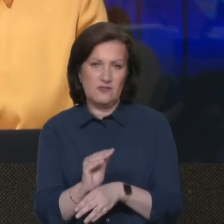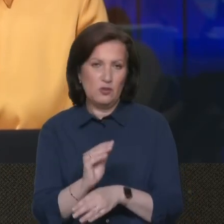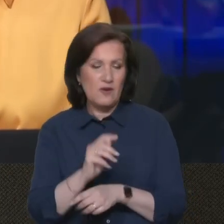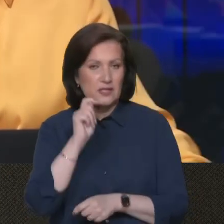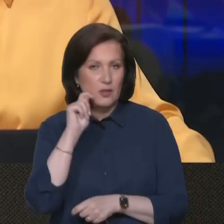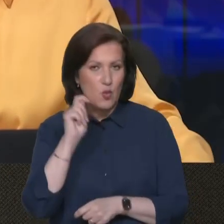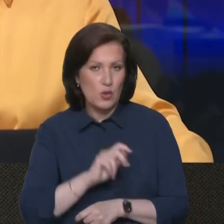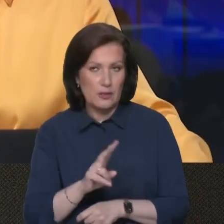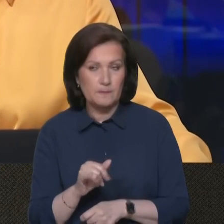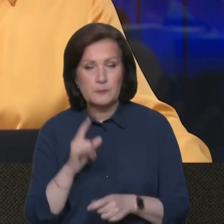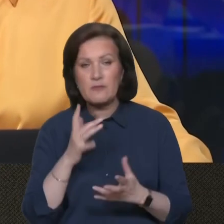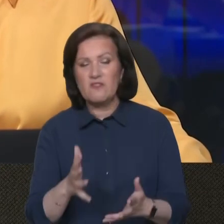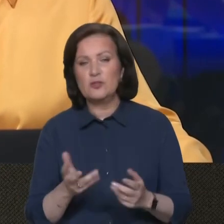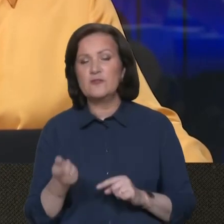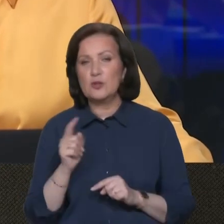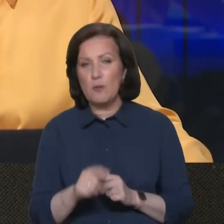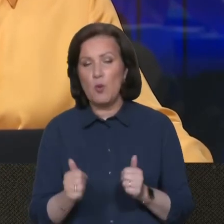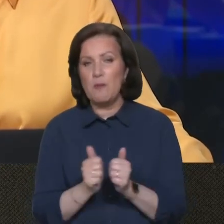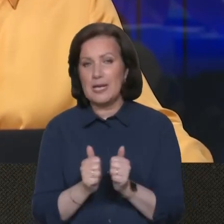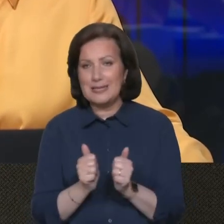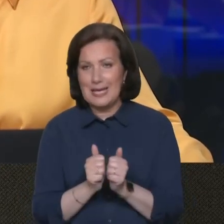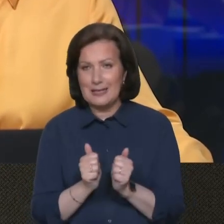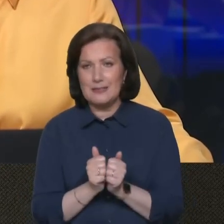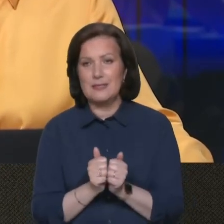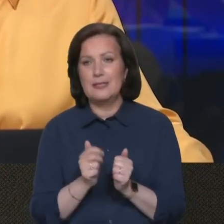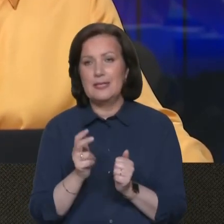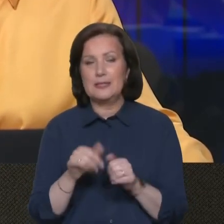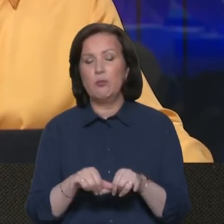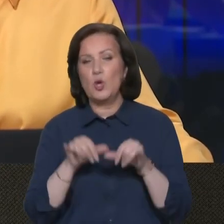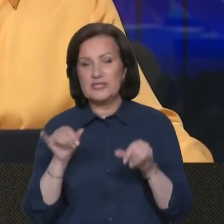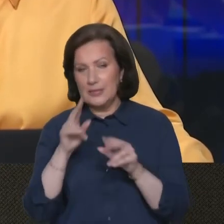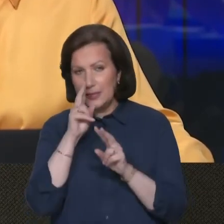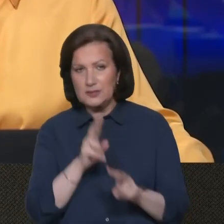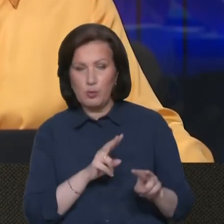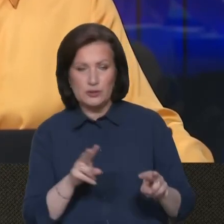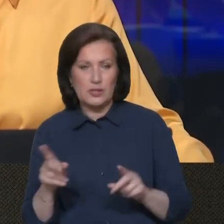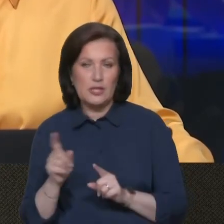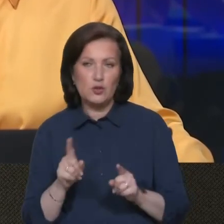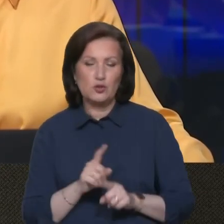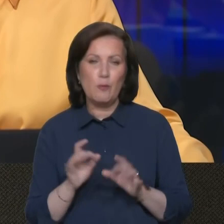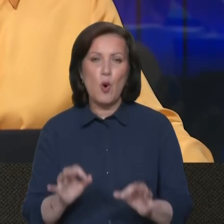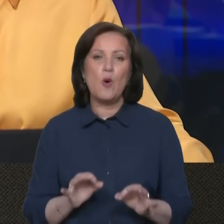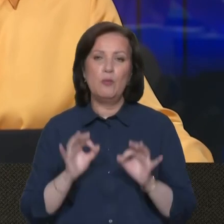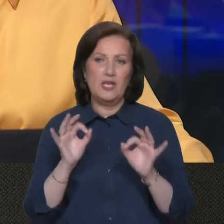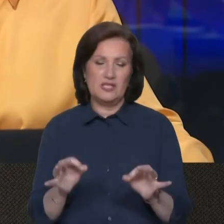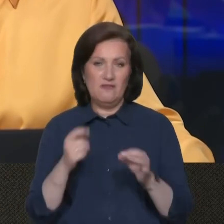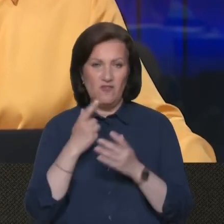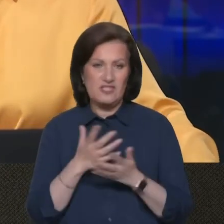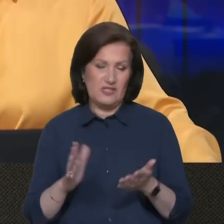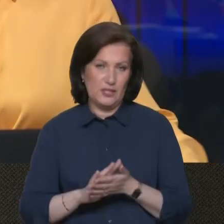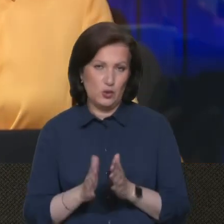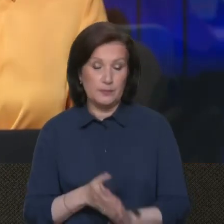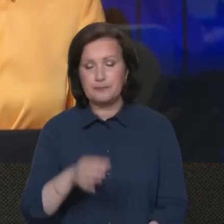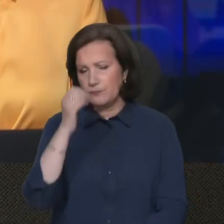Україну. Вочевидь, саме тому партнери посилили спостереження для того, щоб об'єктивно висвітити ситуацію.